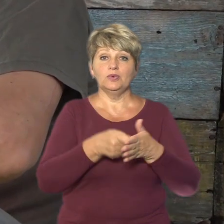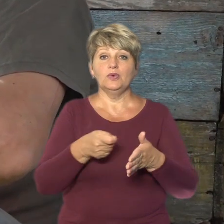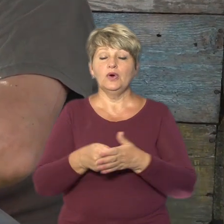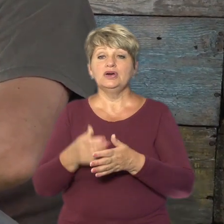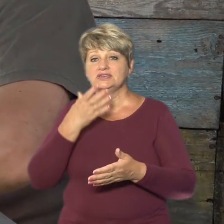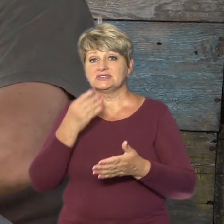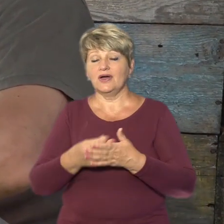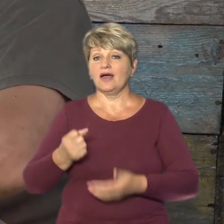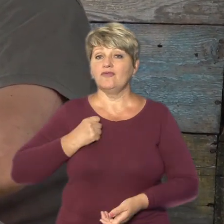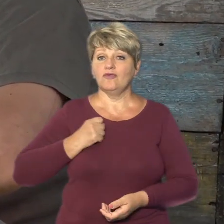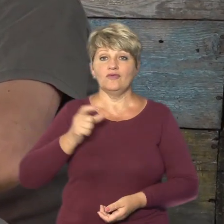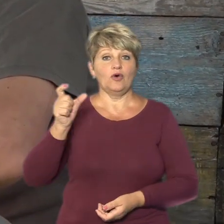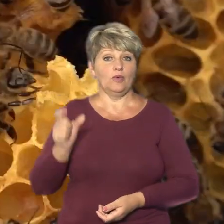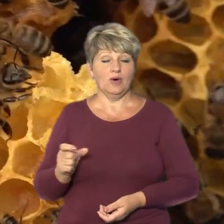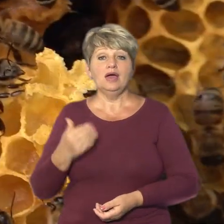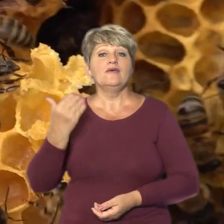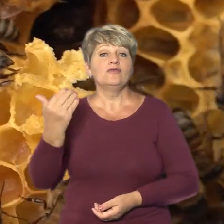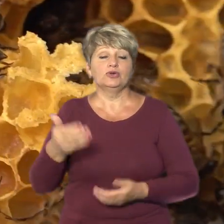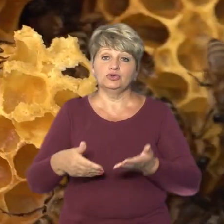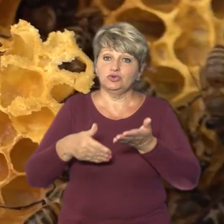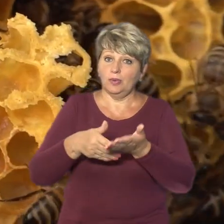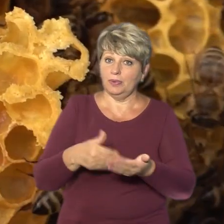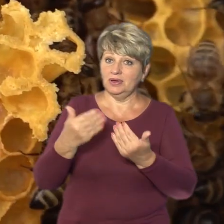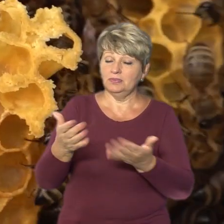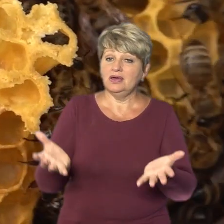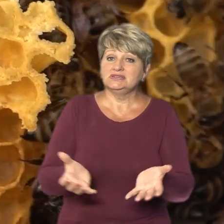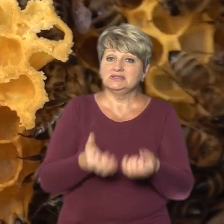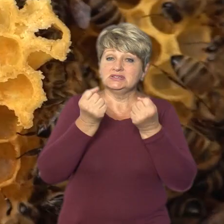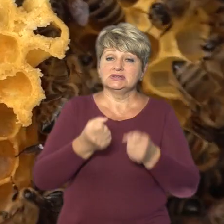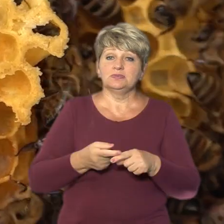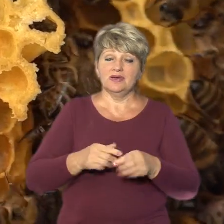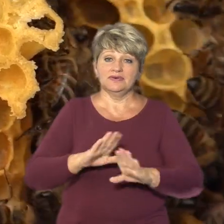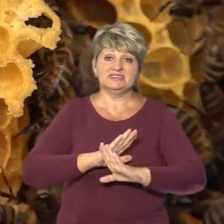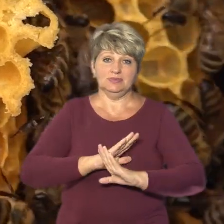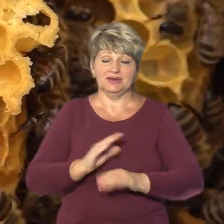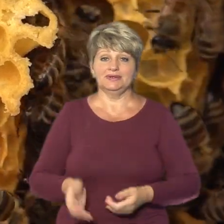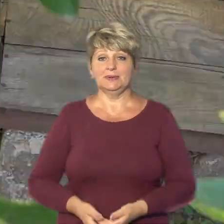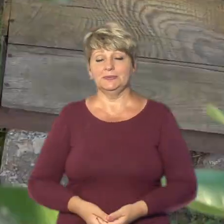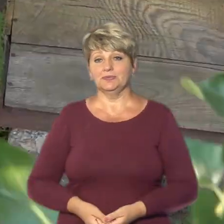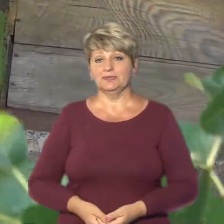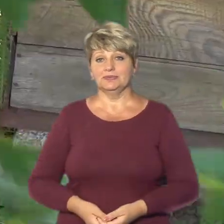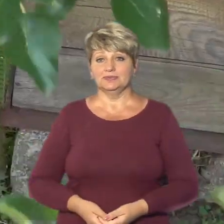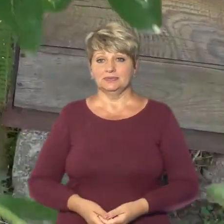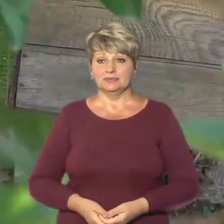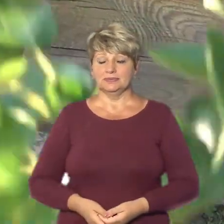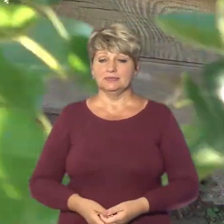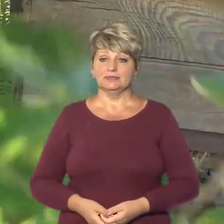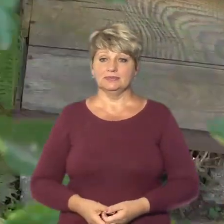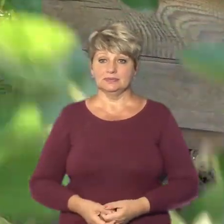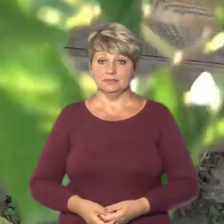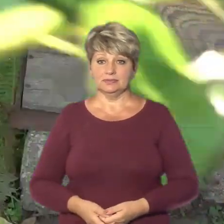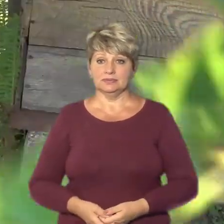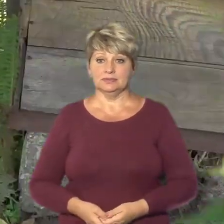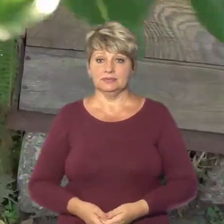військових. Вони, говорить Олександр, допомогли йому врятувати їх від вірної смерті. Вікторія Гончарук, Максим Шевченко, новини на